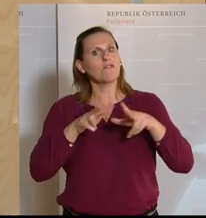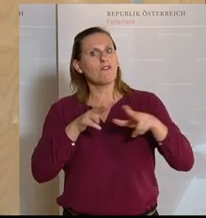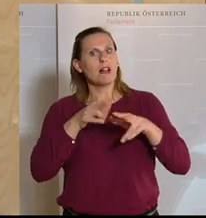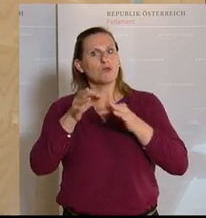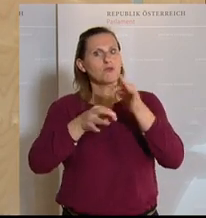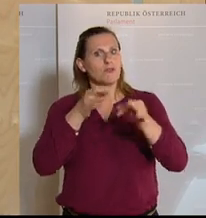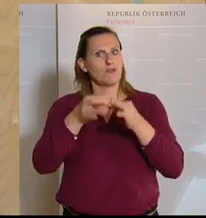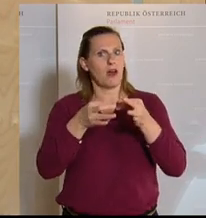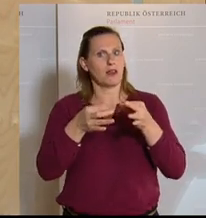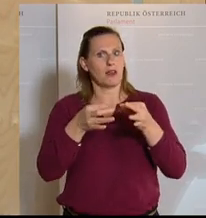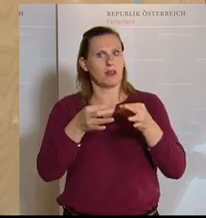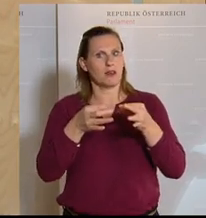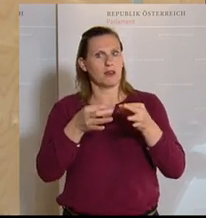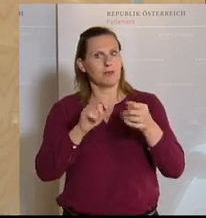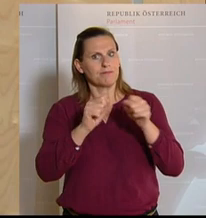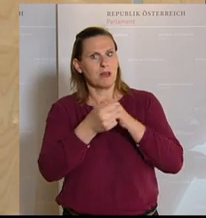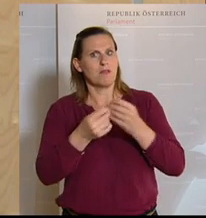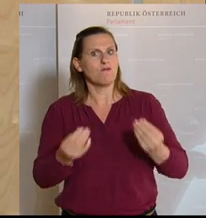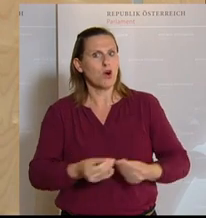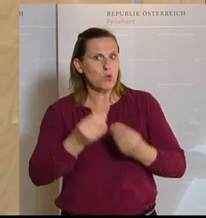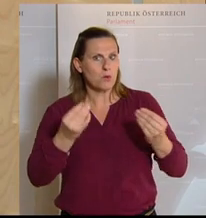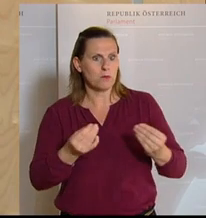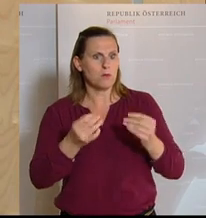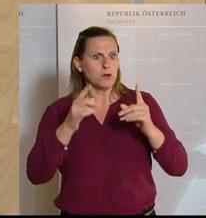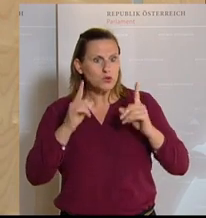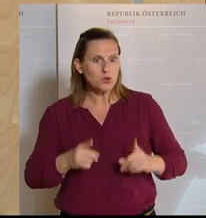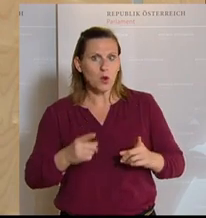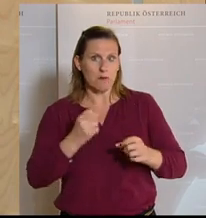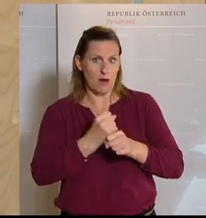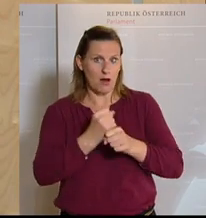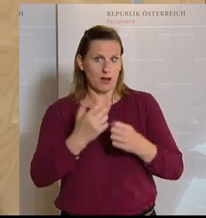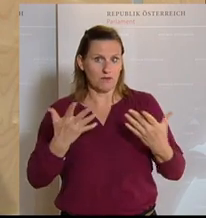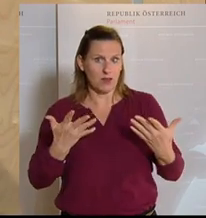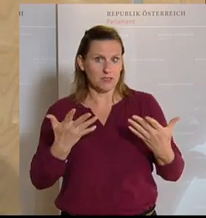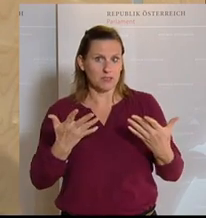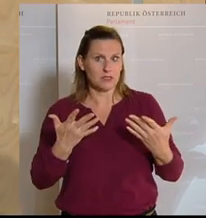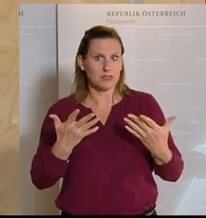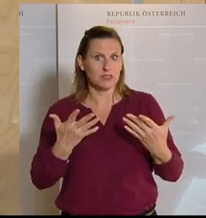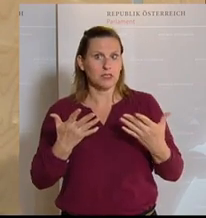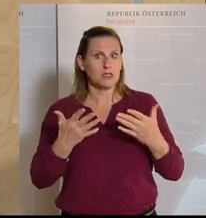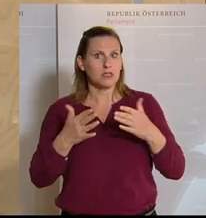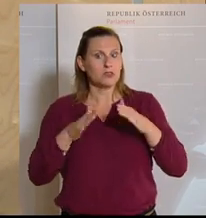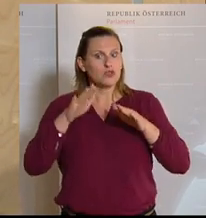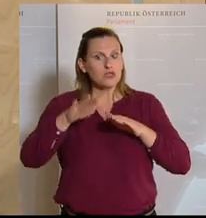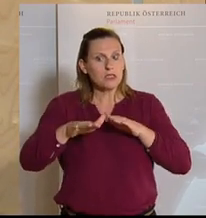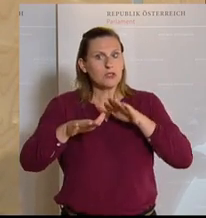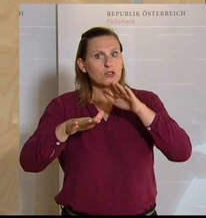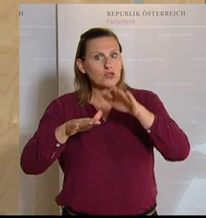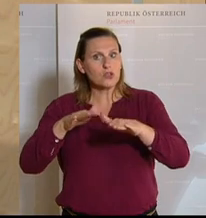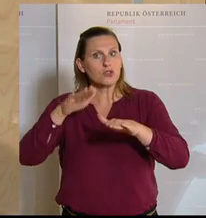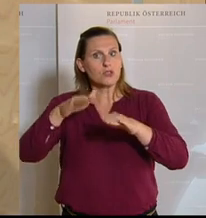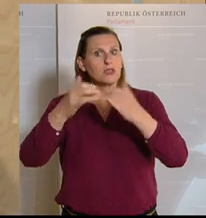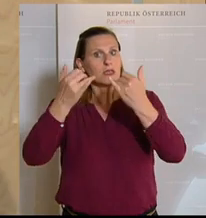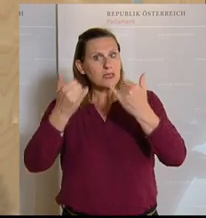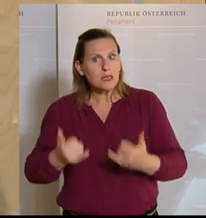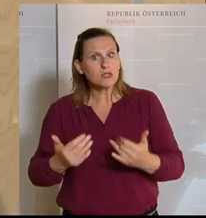beschließen sollten, warum Sie das beschließen sollten, ist der, dass wir Stück für Stück jetzt zu